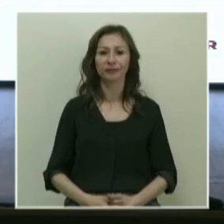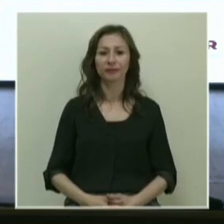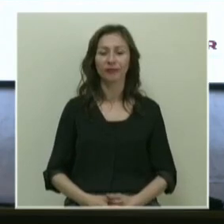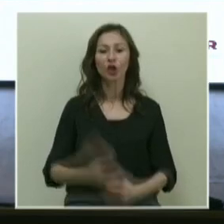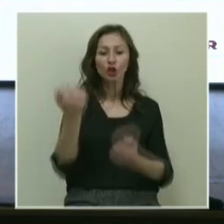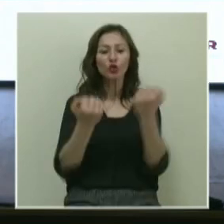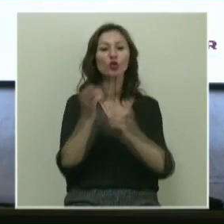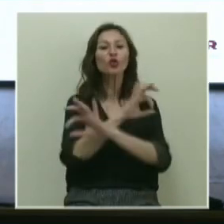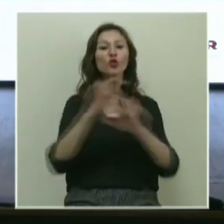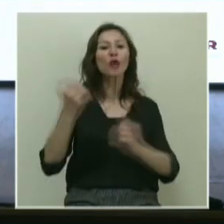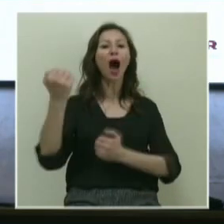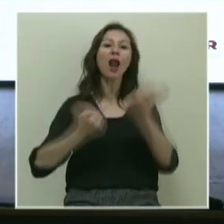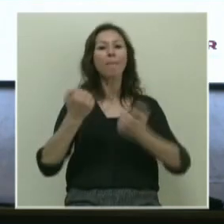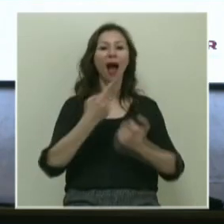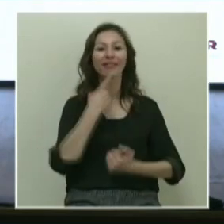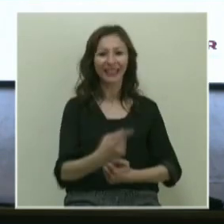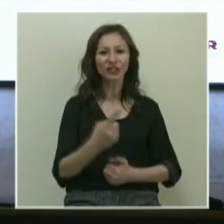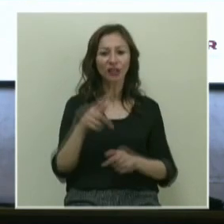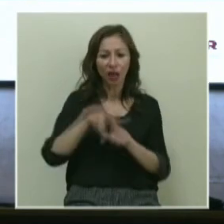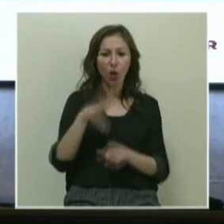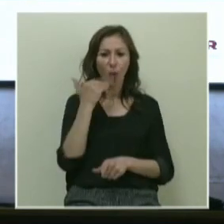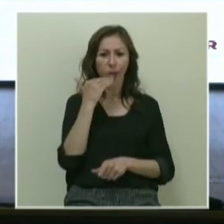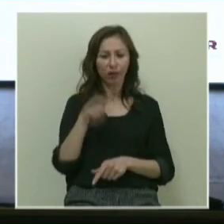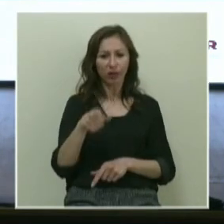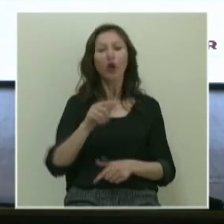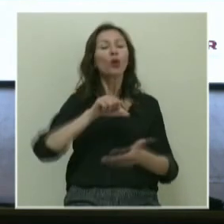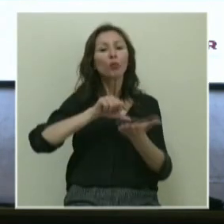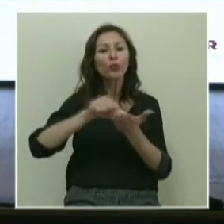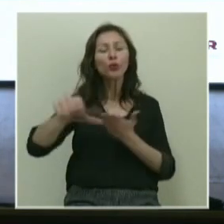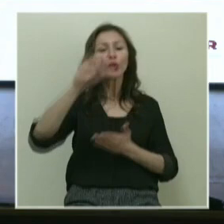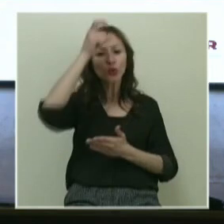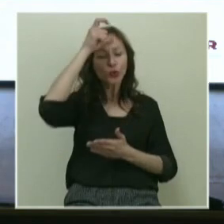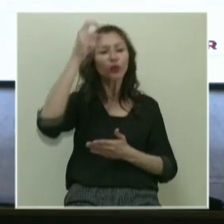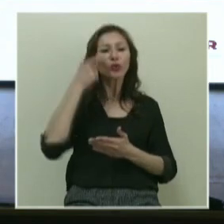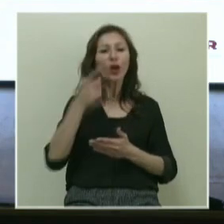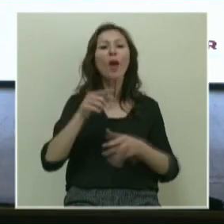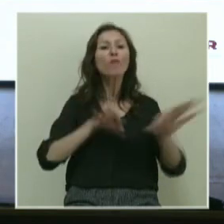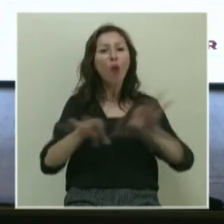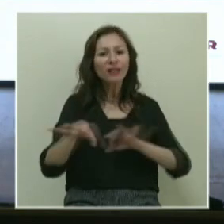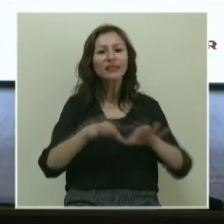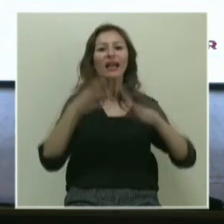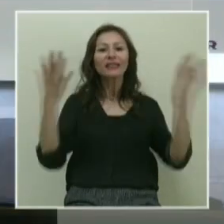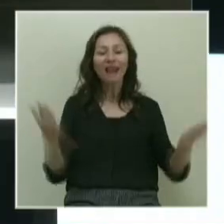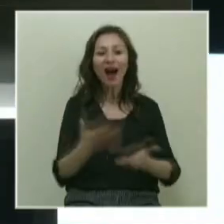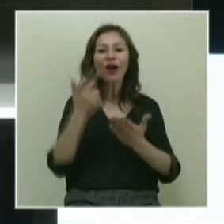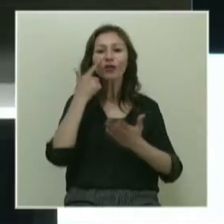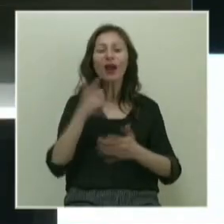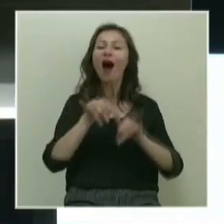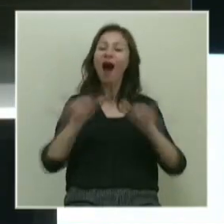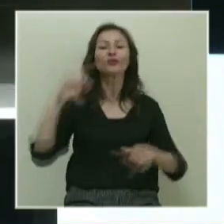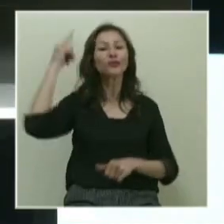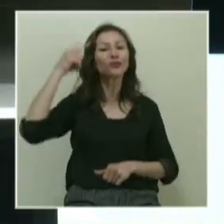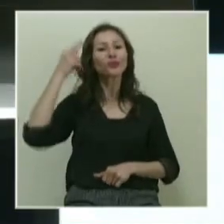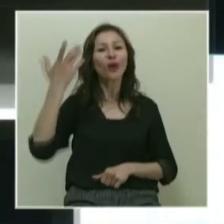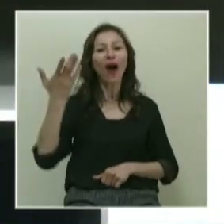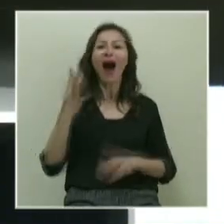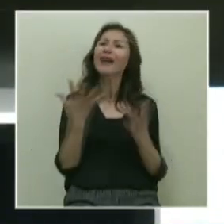Sürücüsüz arabalar deyince, bütün Türkiye'deki otomotiv basını da, mühendisler de, halkımız da aynı şeyi düşünüyor.